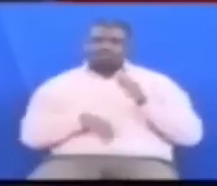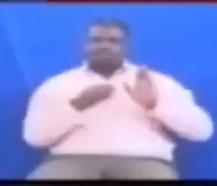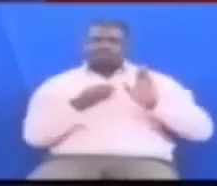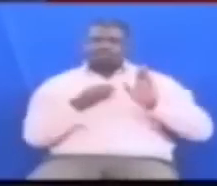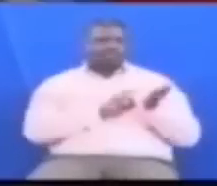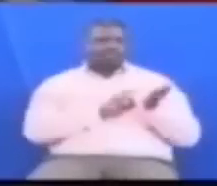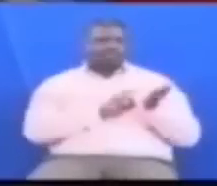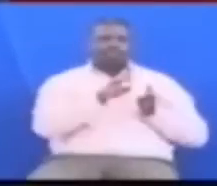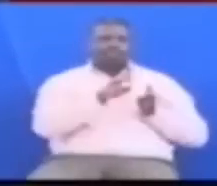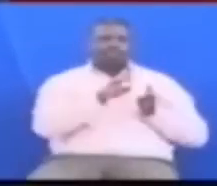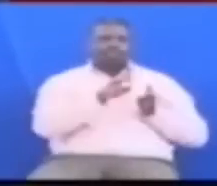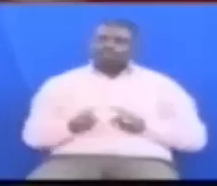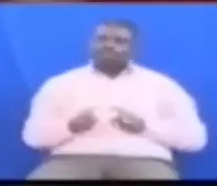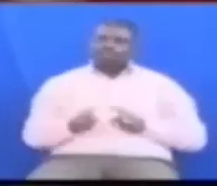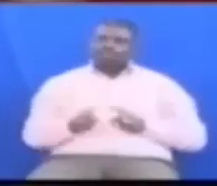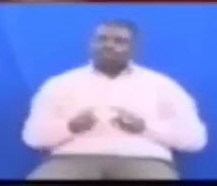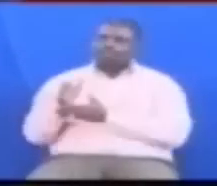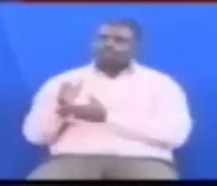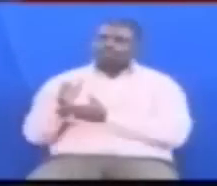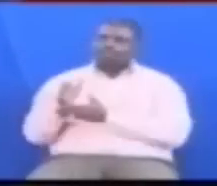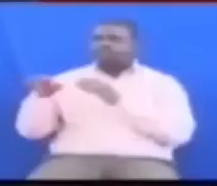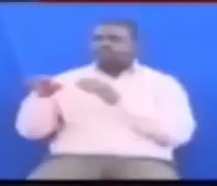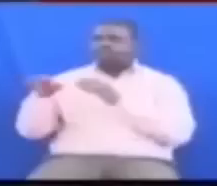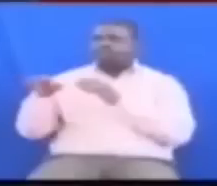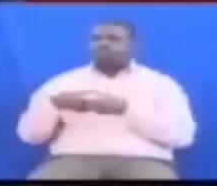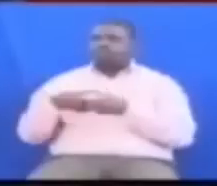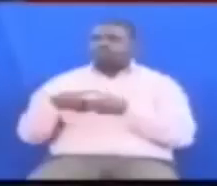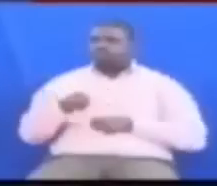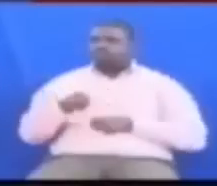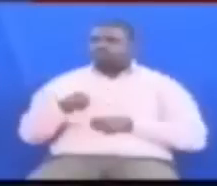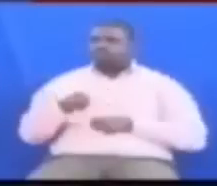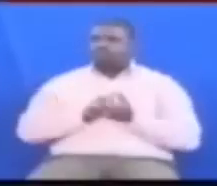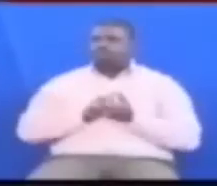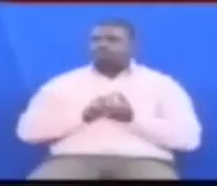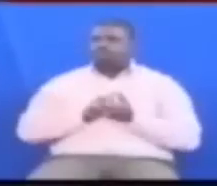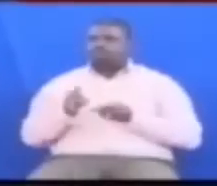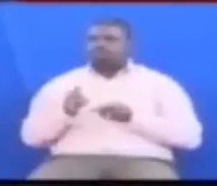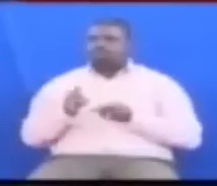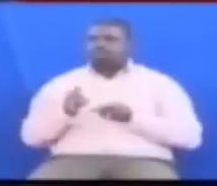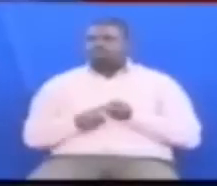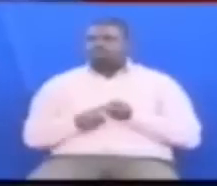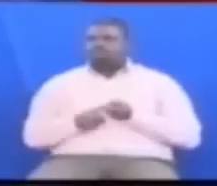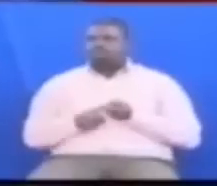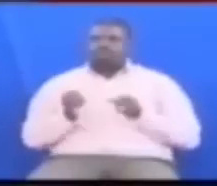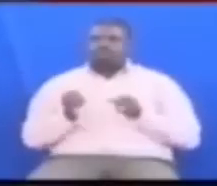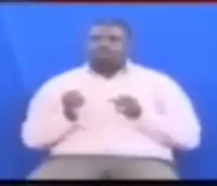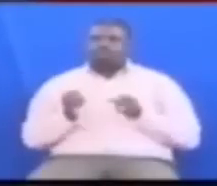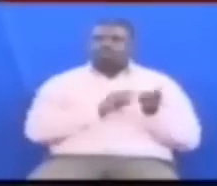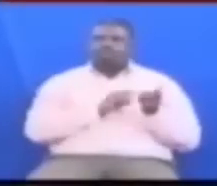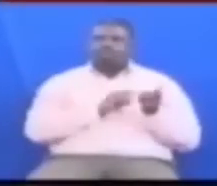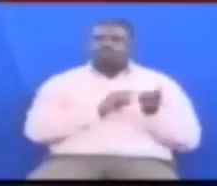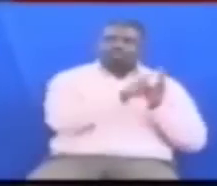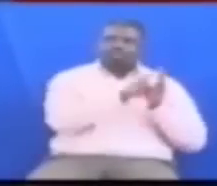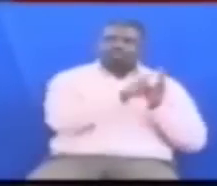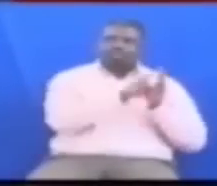mewafukuza Yani anaenda sayemu Anaitisha mkutano Anaambia hawa mimi na wafukuza Hafukuza wenye vitu wa susiemu Hafukuza wenye vitu